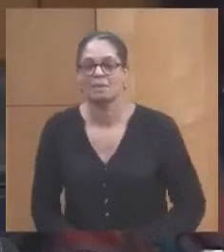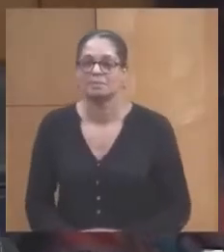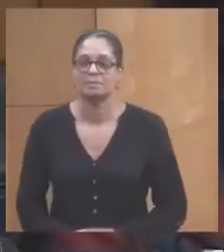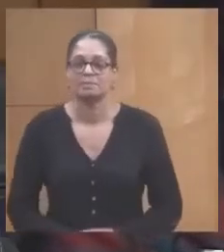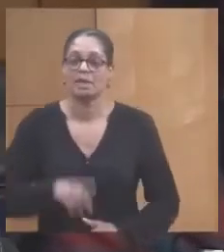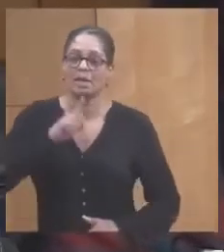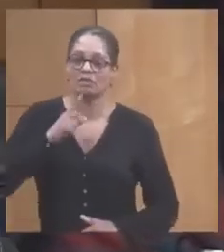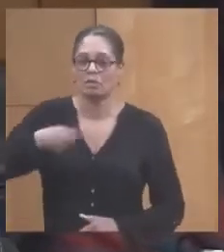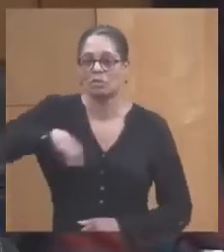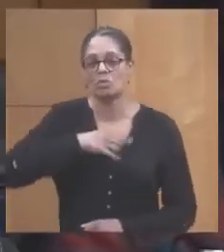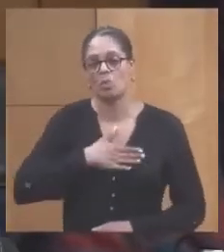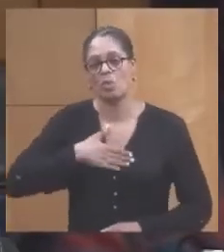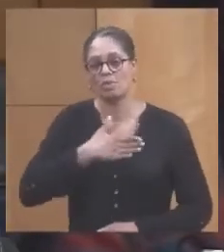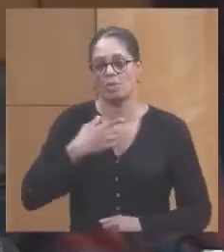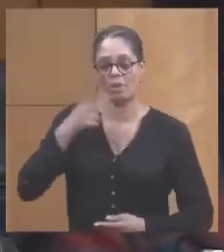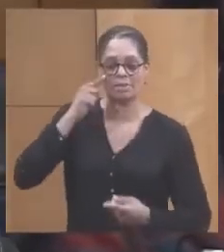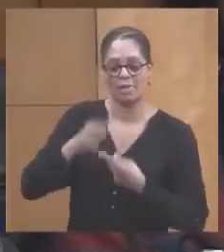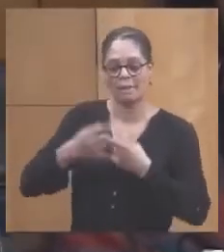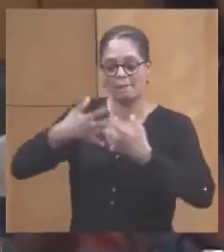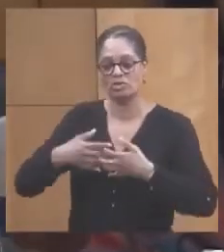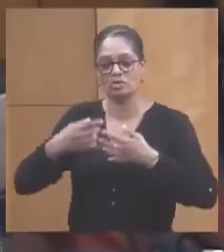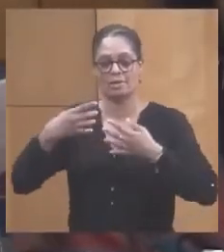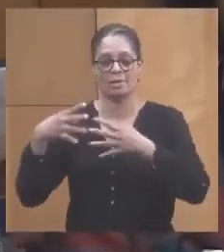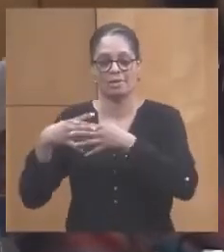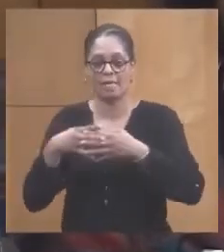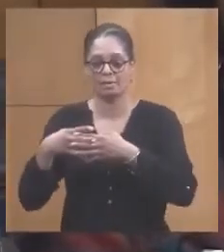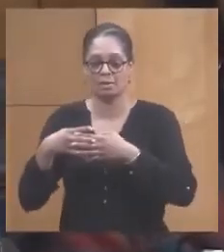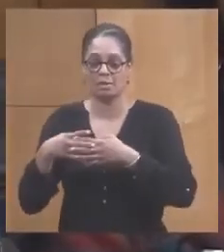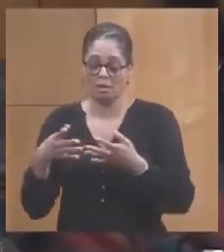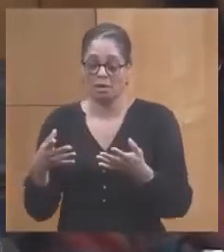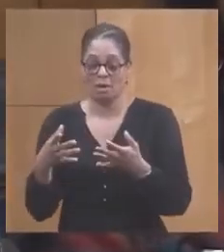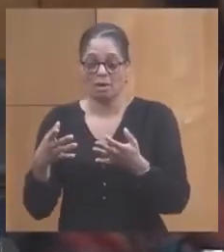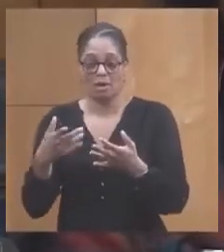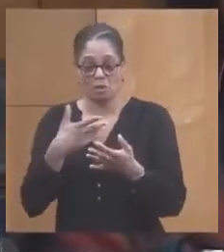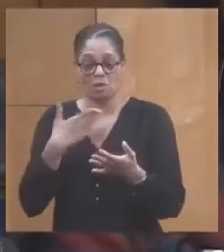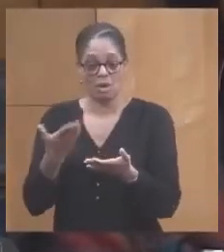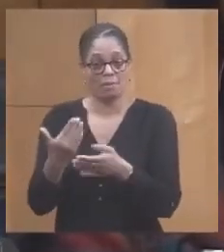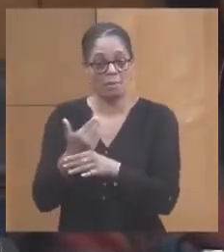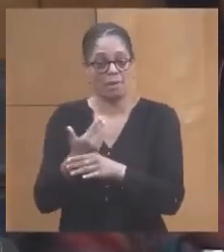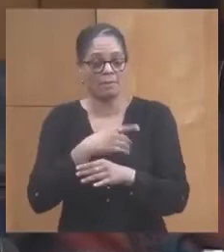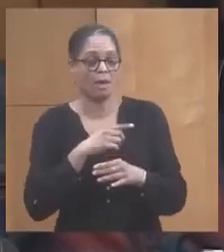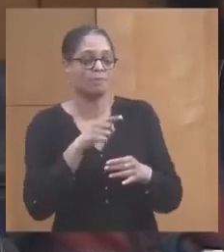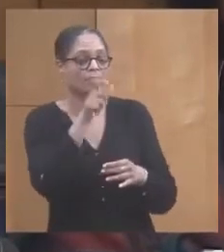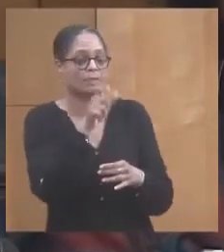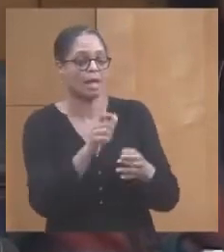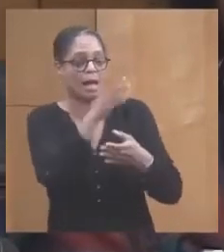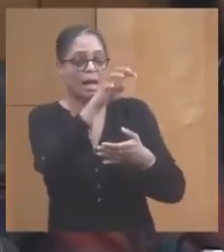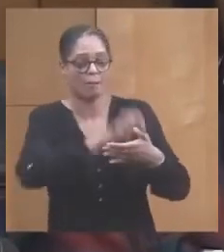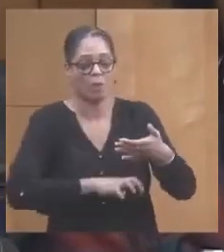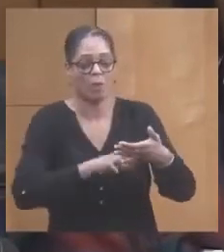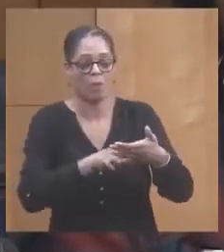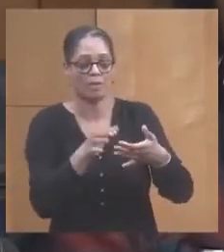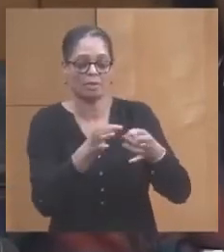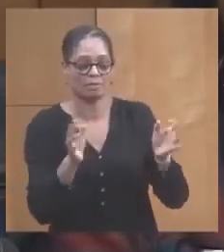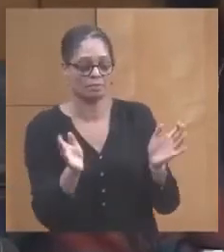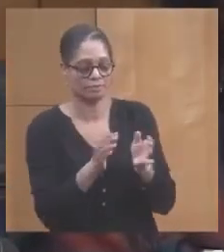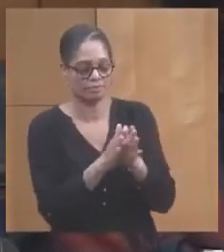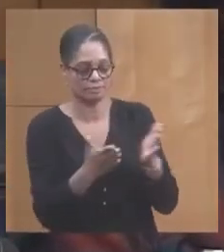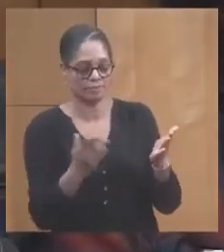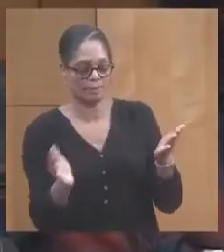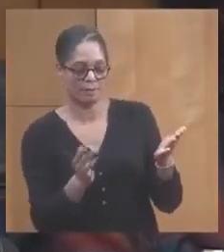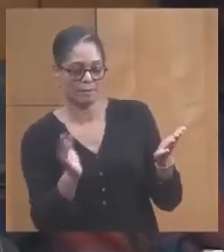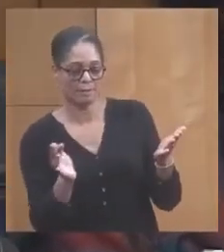machine à glace parce qu'effectivement le rapport le dit dans sa page 2 parmi les